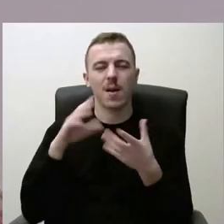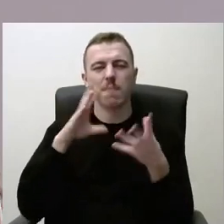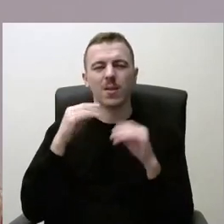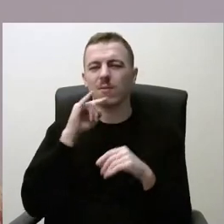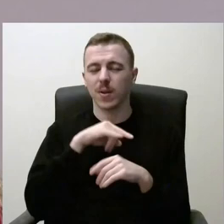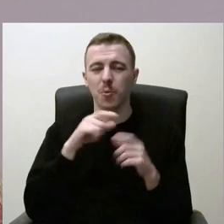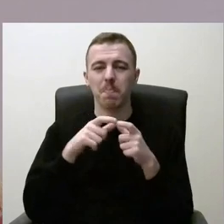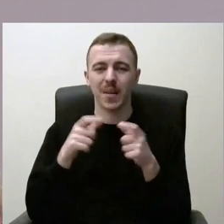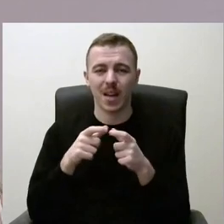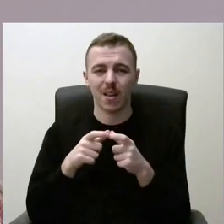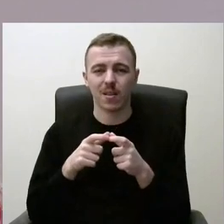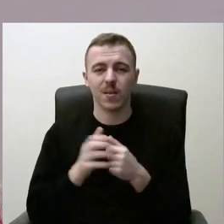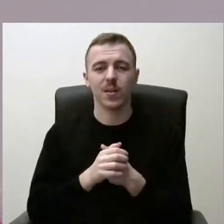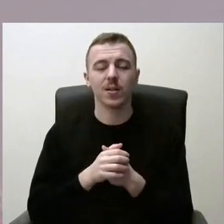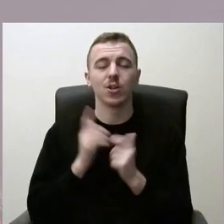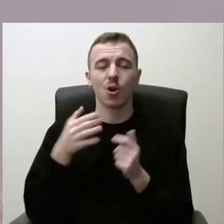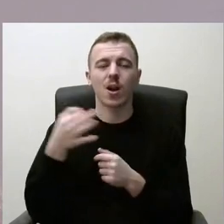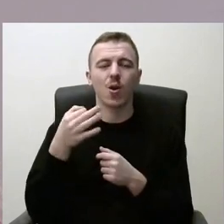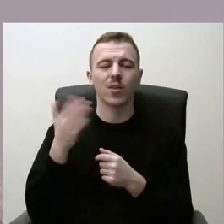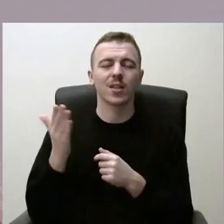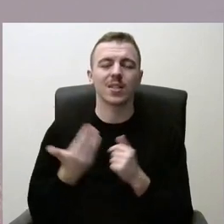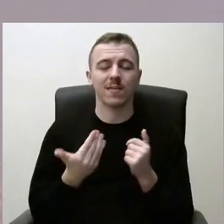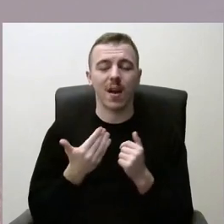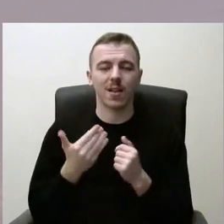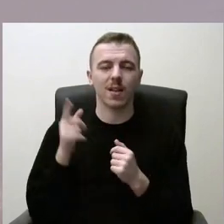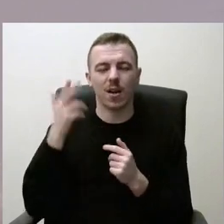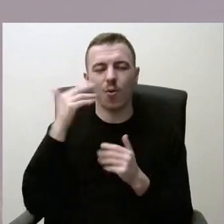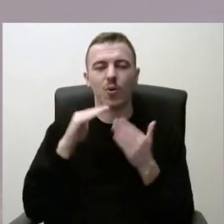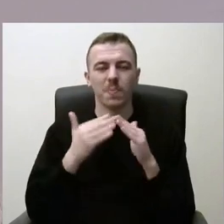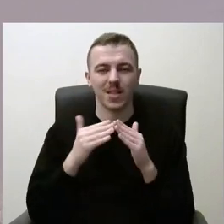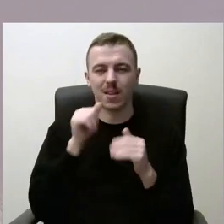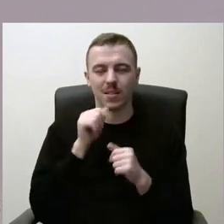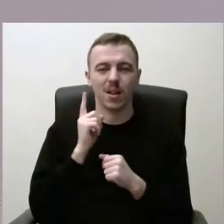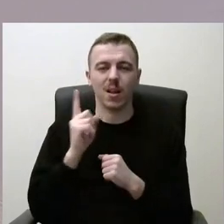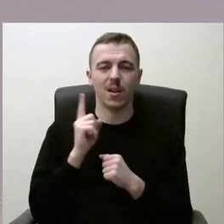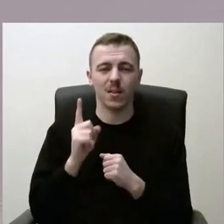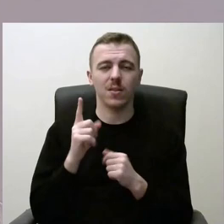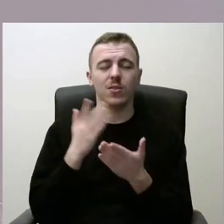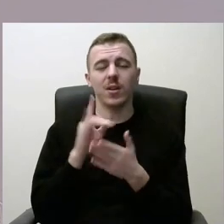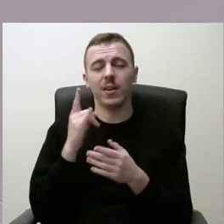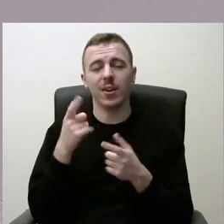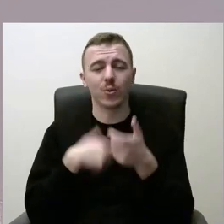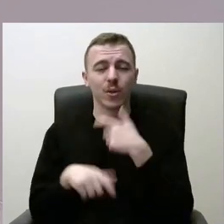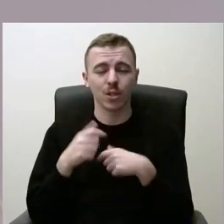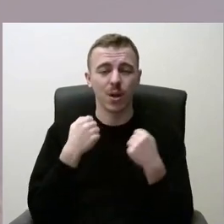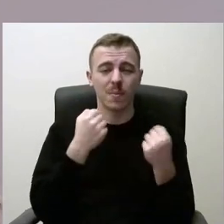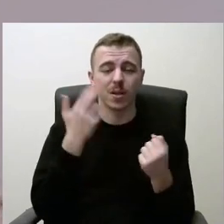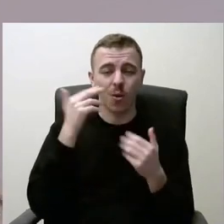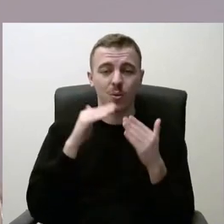natūralu, kad rajone gyvenantis žmonės dažnai dirba Kauno mieste, nepaslaptis, kad dažnai veža ir vaikusio dar želiusi mokyklas,